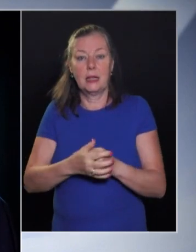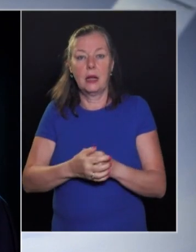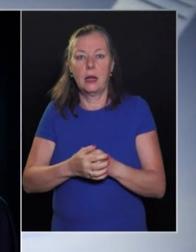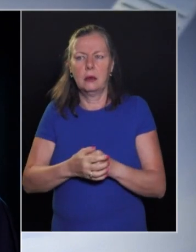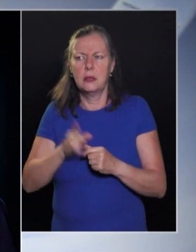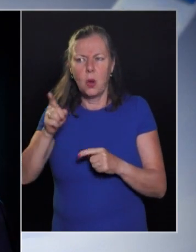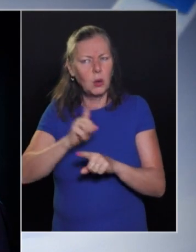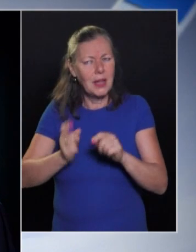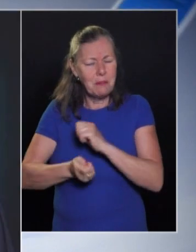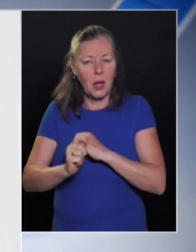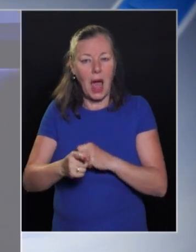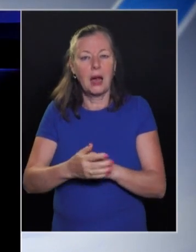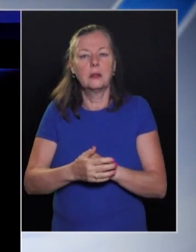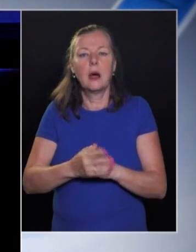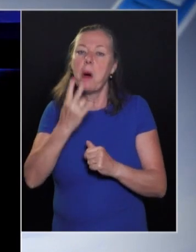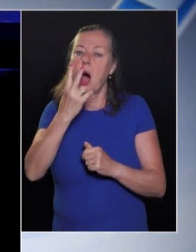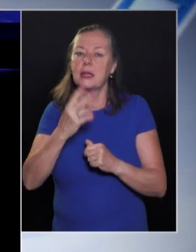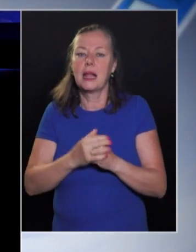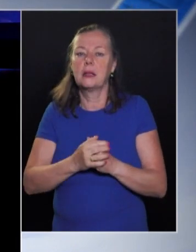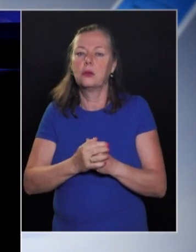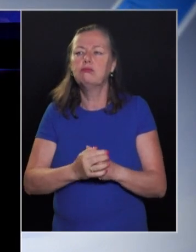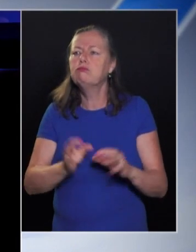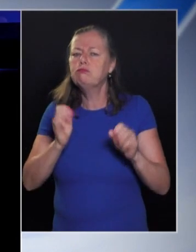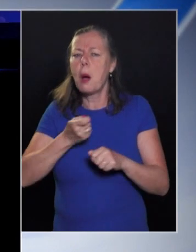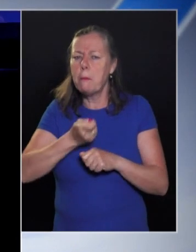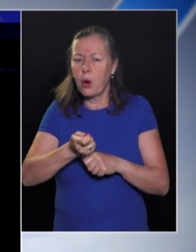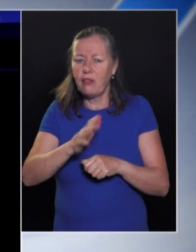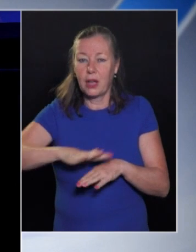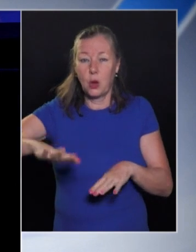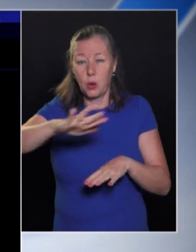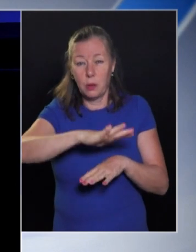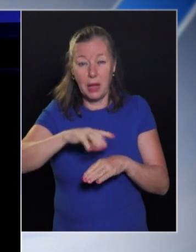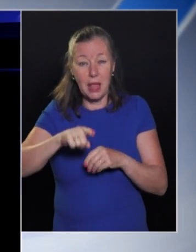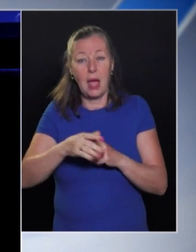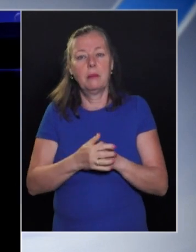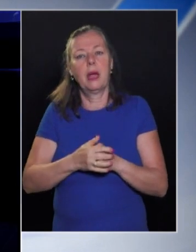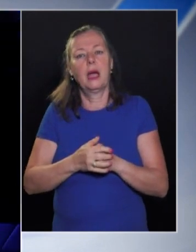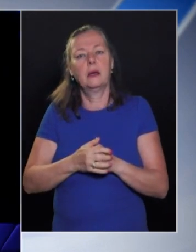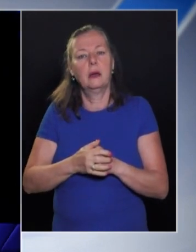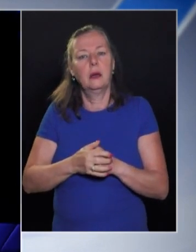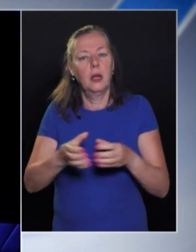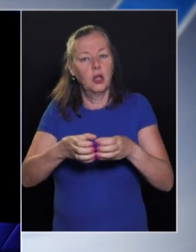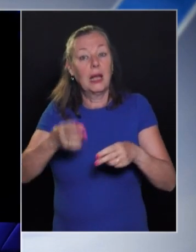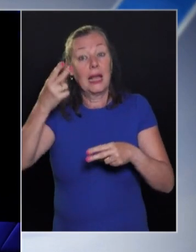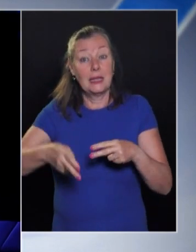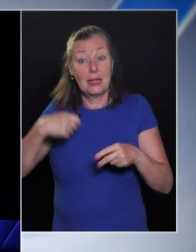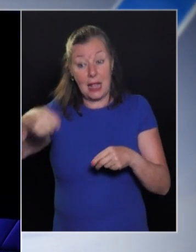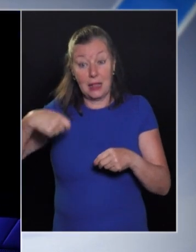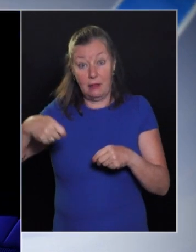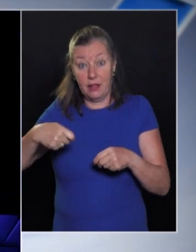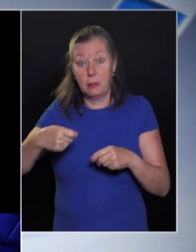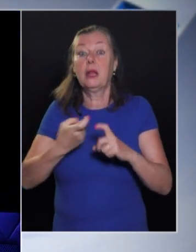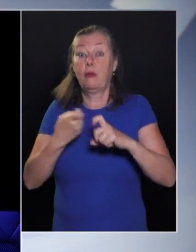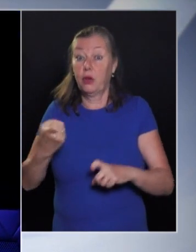filmek, azt ott kint nem nagyon találtam. Ott azt láttuk, hogy egészen professzionális körülmények között egészen professzionális stábok készítettek